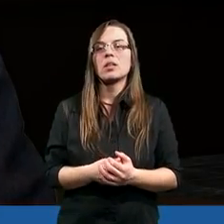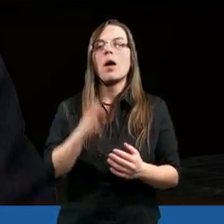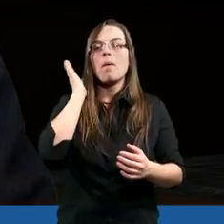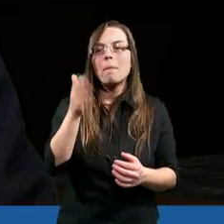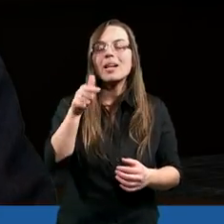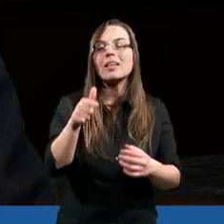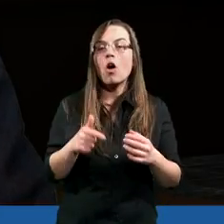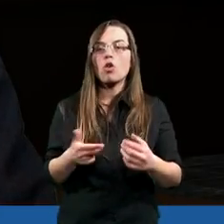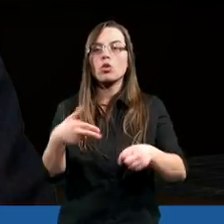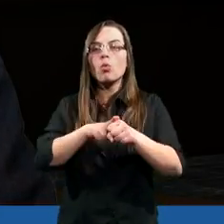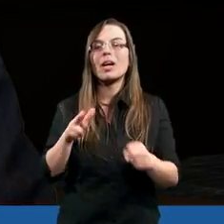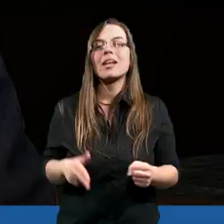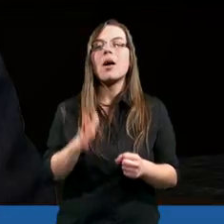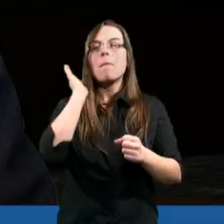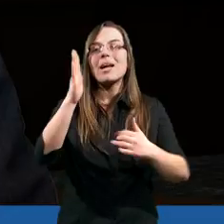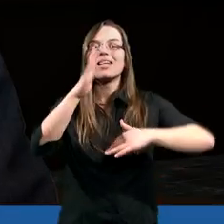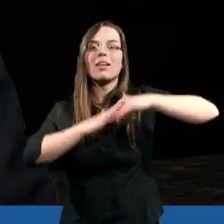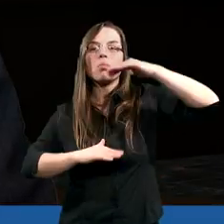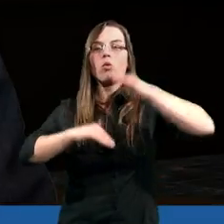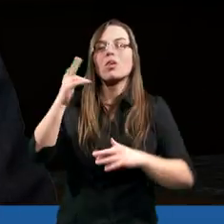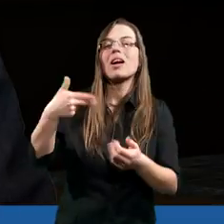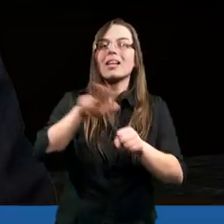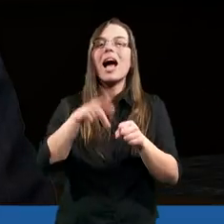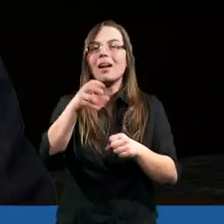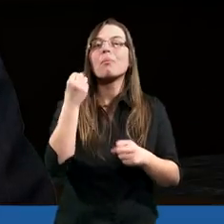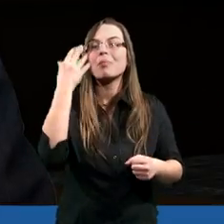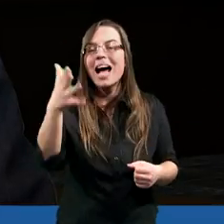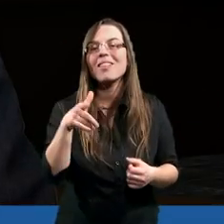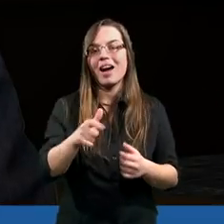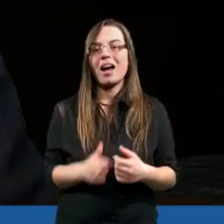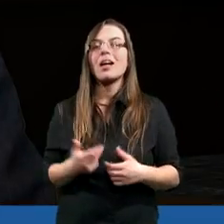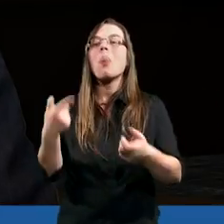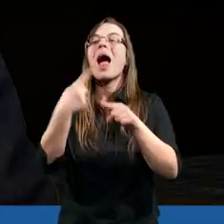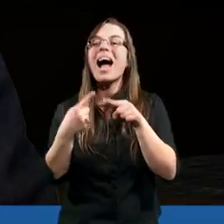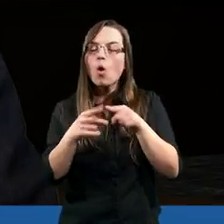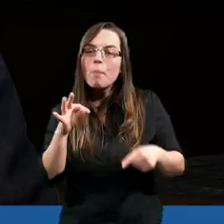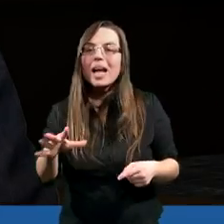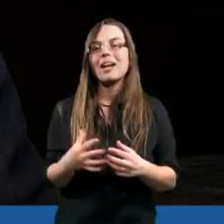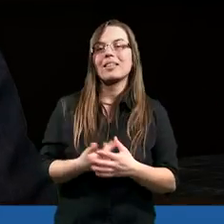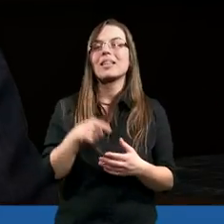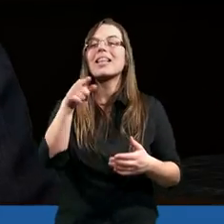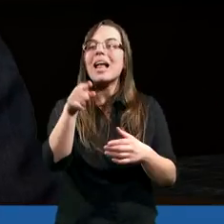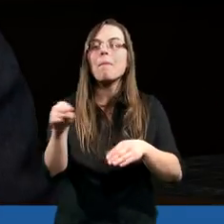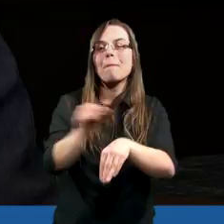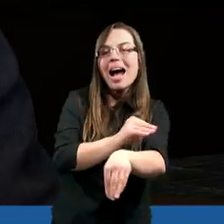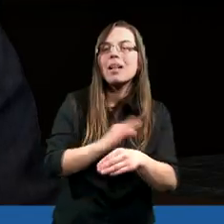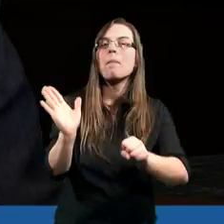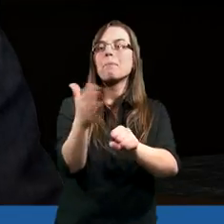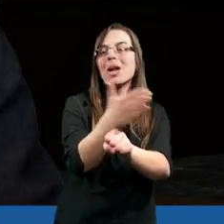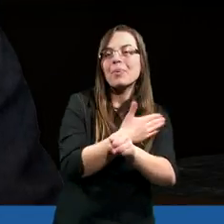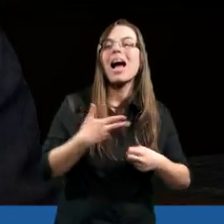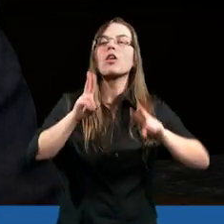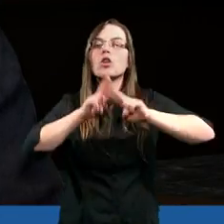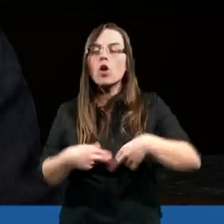ten dom, który będzie zbudowany na nich przetrwa. Natomiast tamte materiały